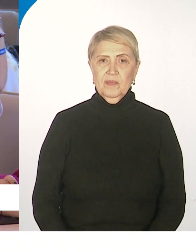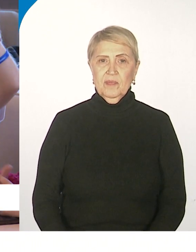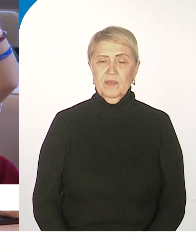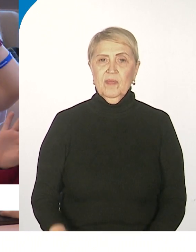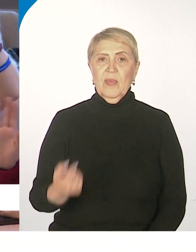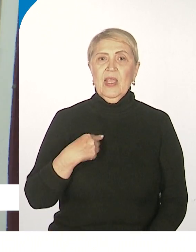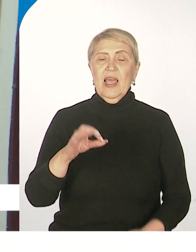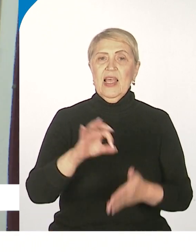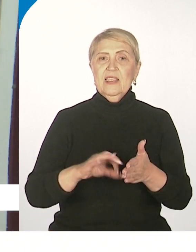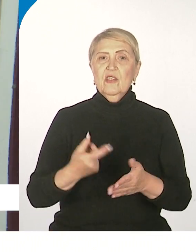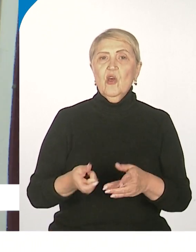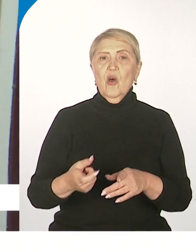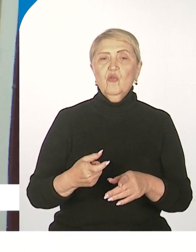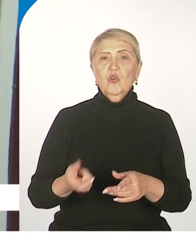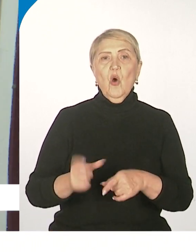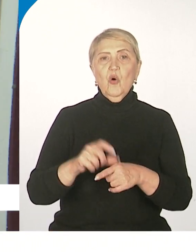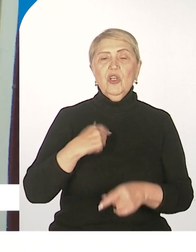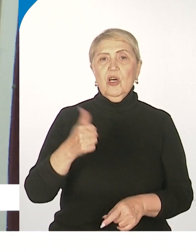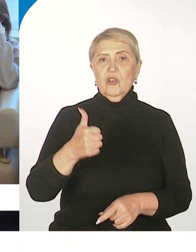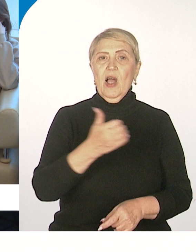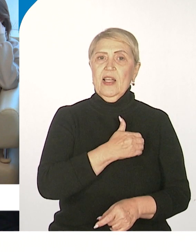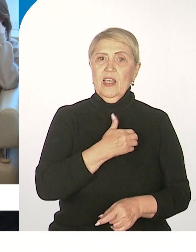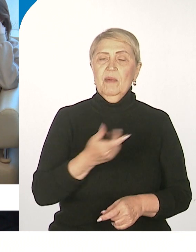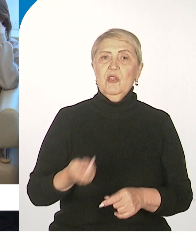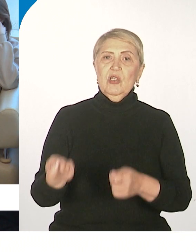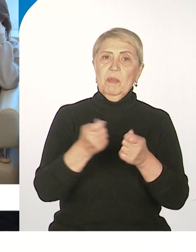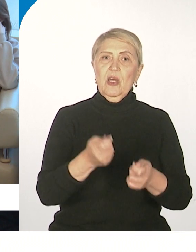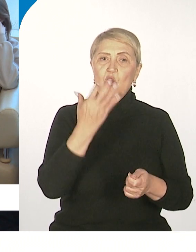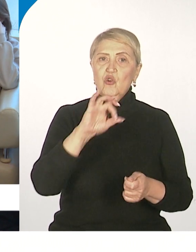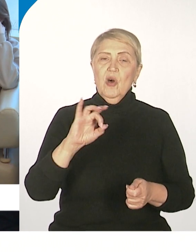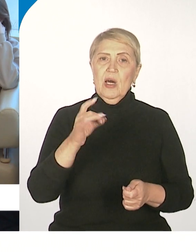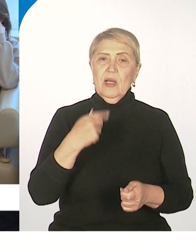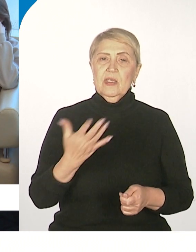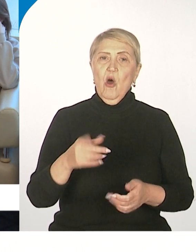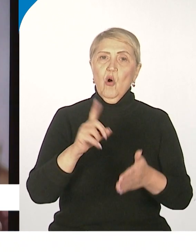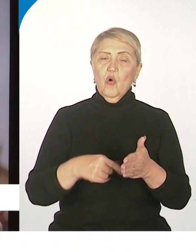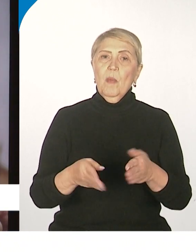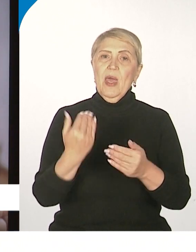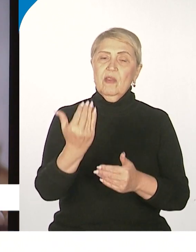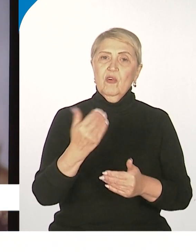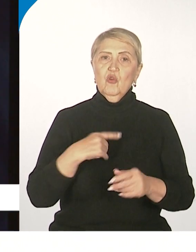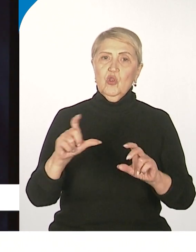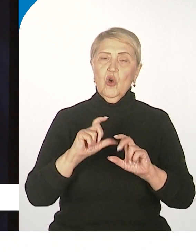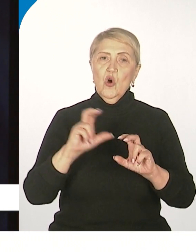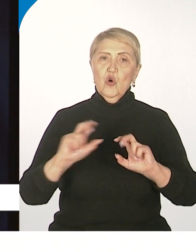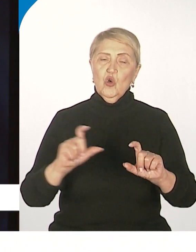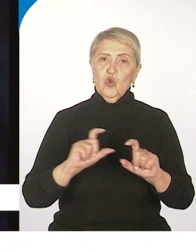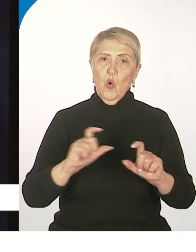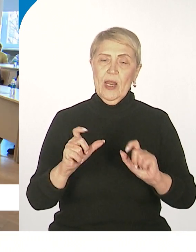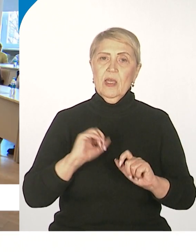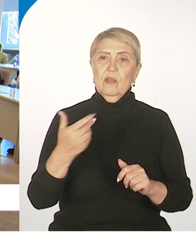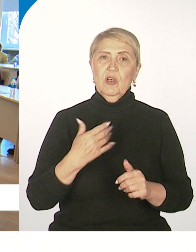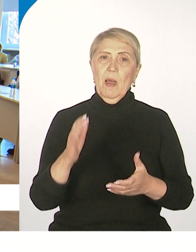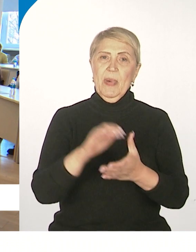очень хорошо. Мы бы хотели приехать сюда еще раз. Кроме экскурсии по вузу и его лабораториям, школьники познакомились с ректором,